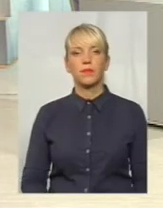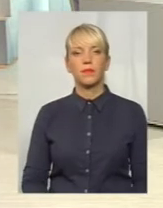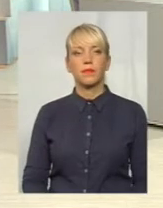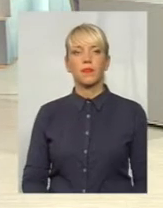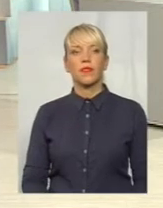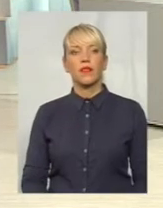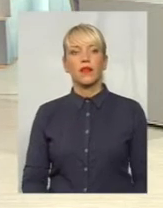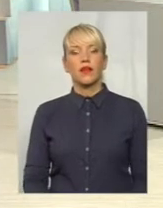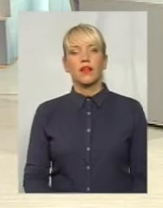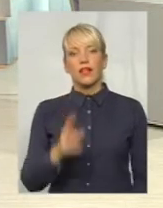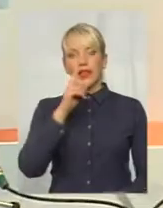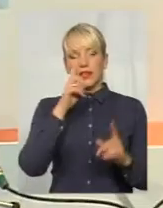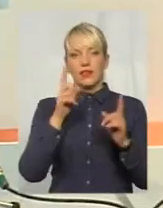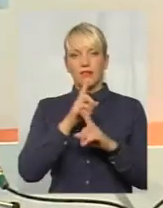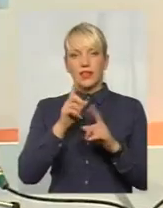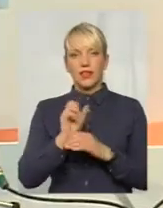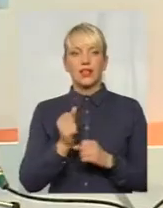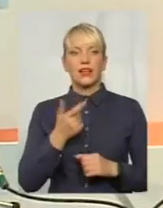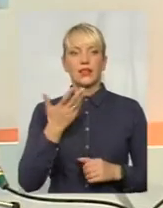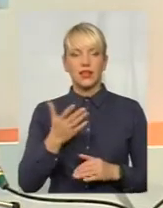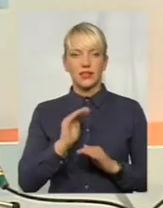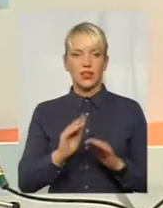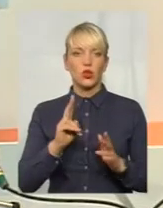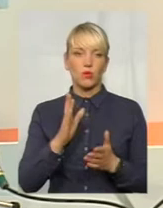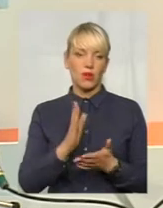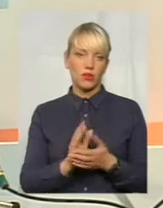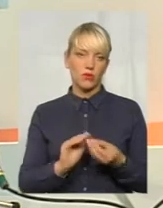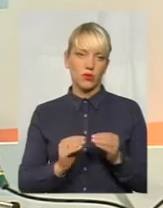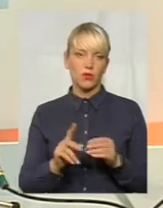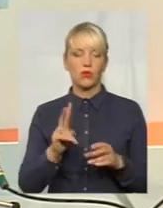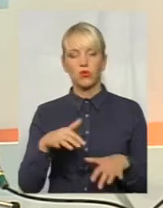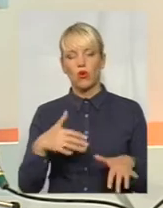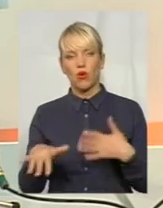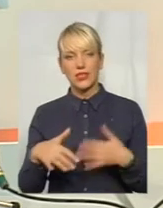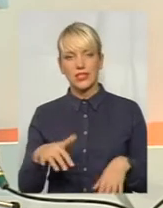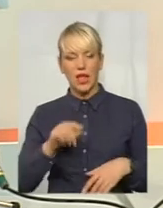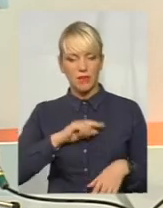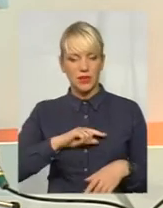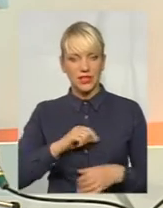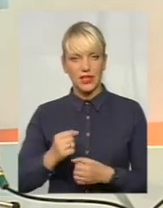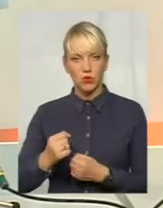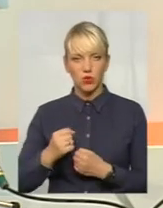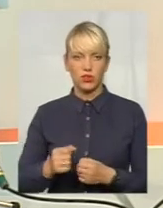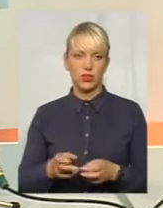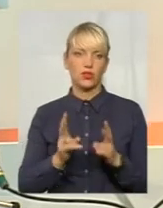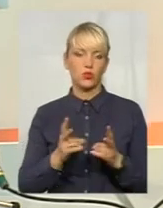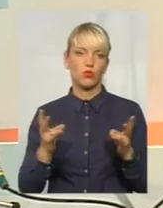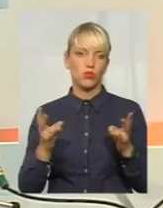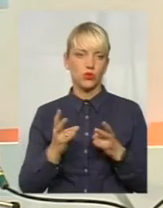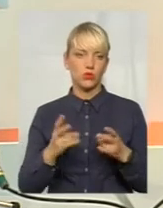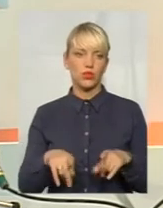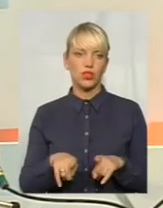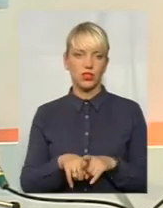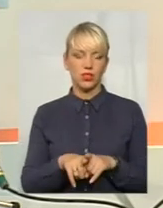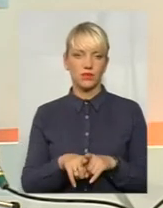Невелика кількість дітей, які мають якісь проблеми. Скажімо, вони мають ослаблений імунітет і вони потребують, такі діти